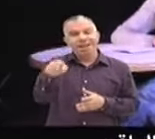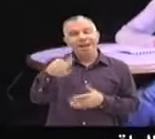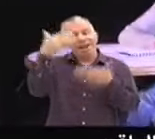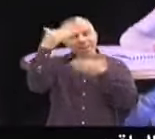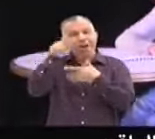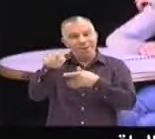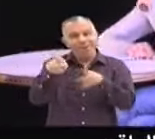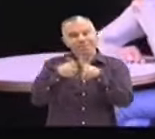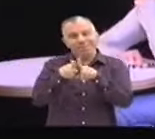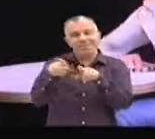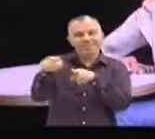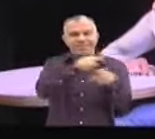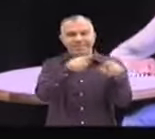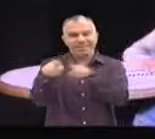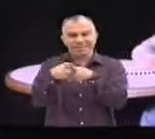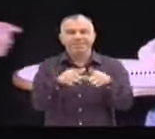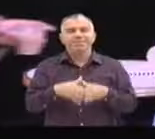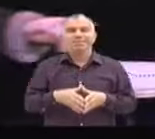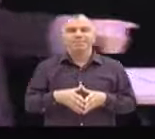Hime, Hime, Abdurrahim en fait.'est moi-même.